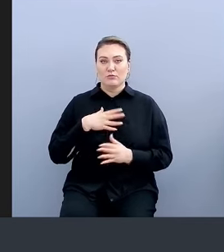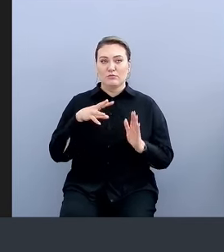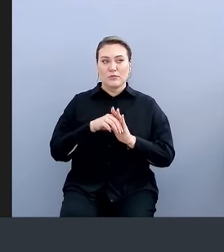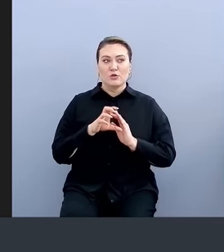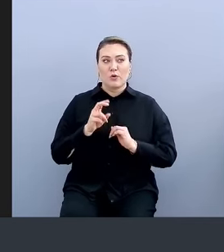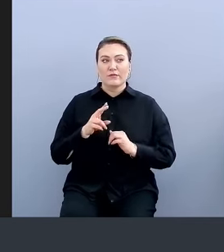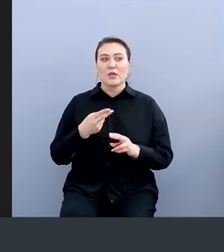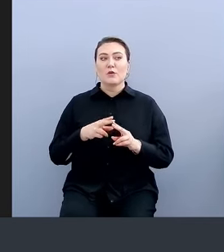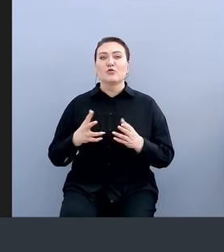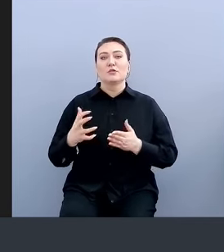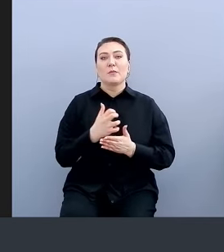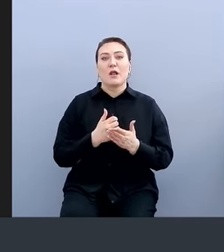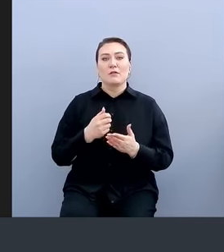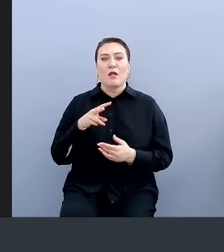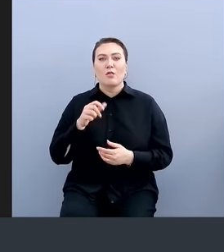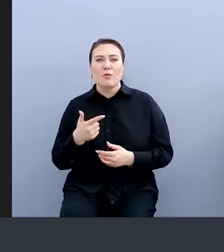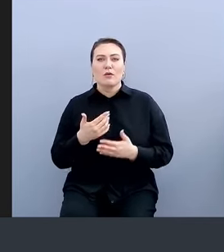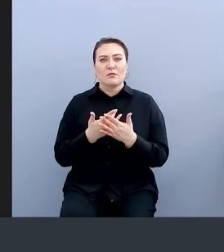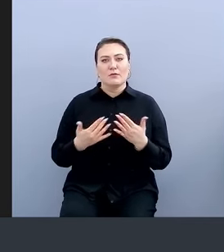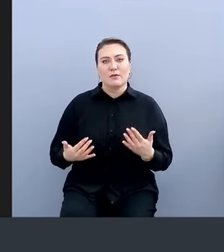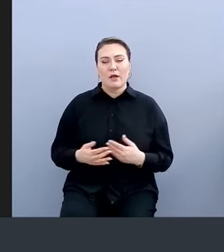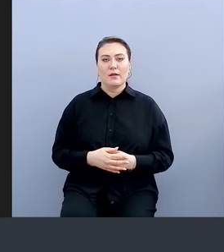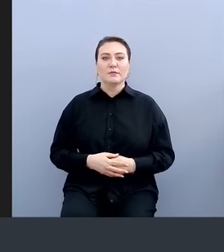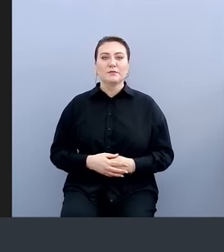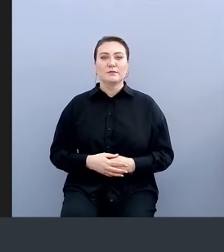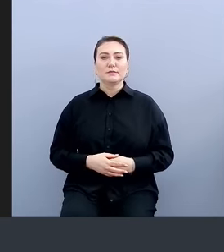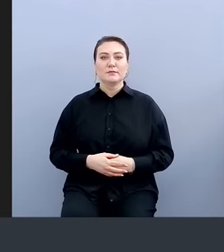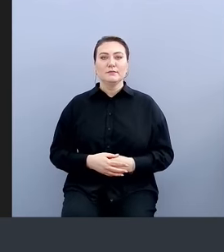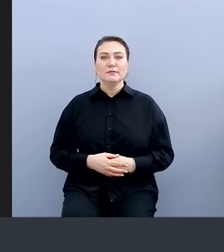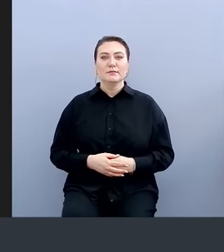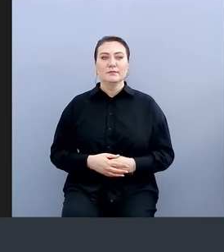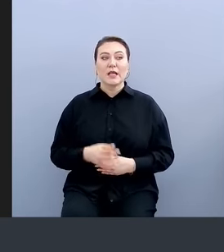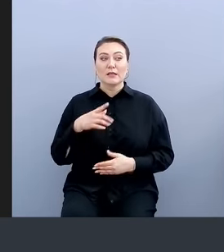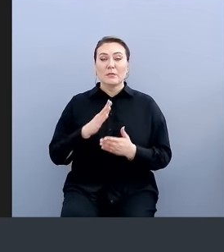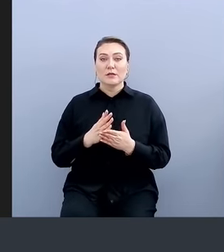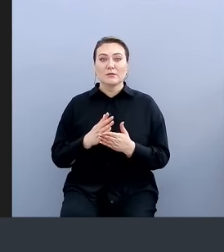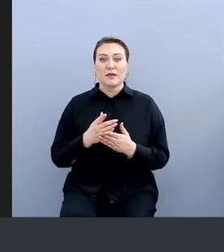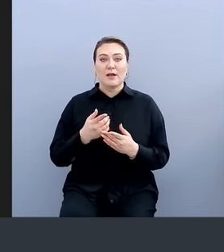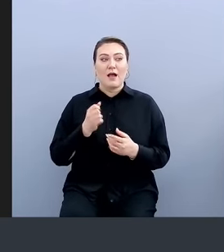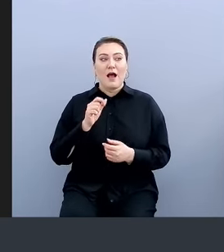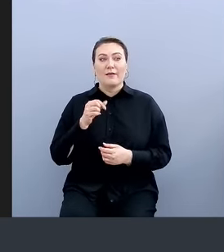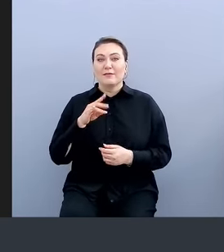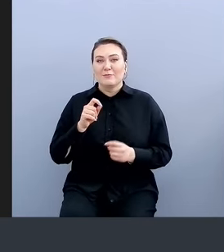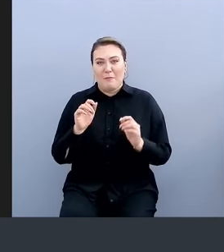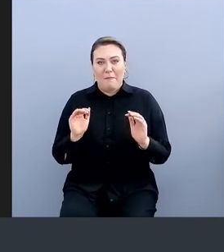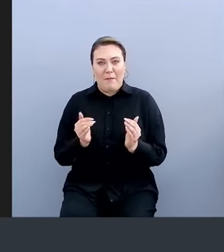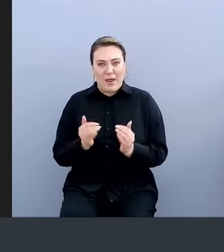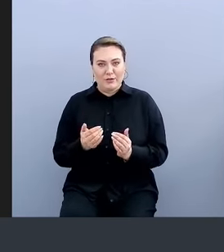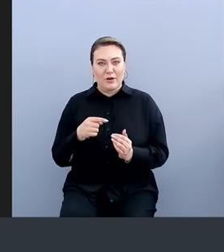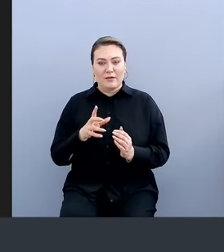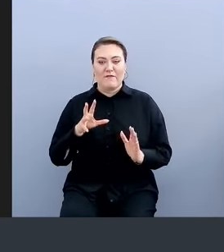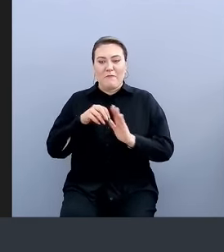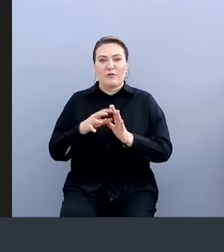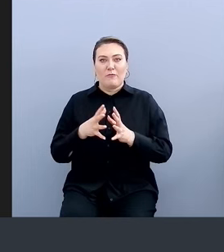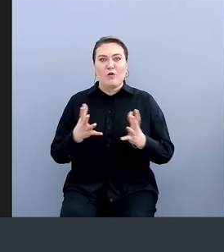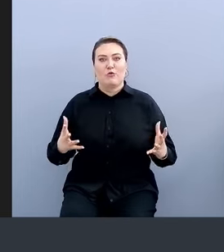который, соответственно, собирает логи и так далее. Там есть агенты поменьше, условно говоря, они идут в пачке в